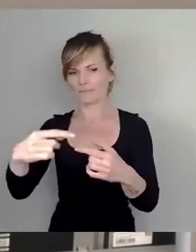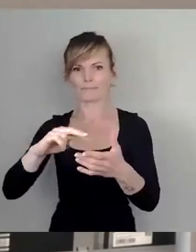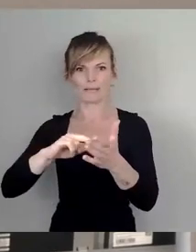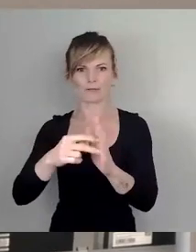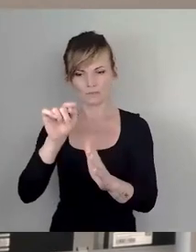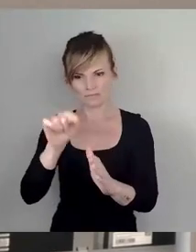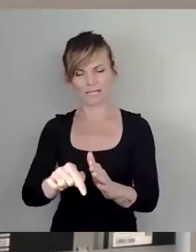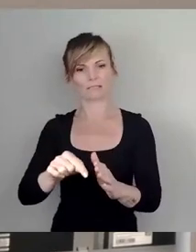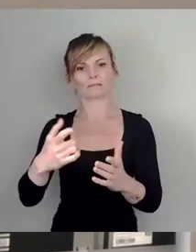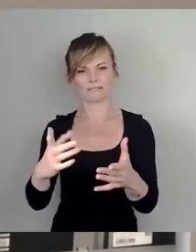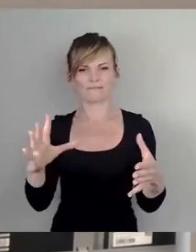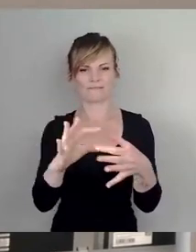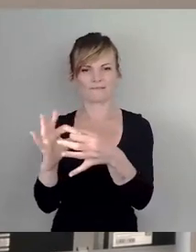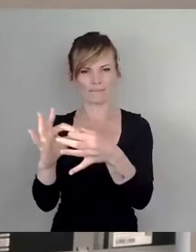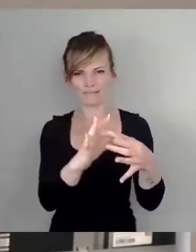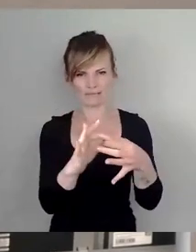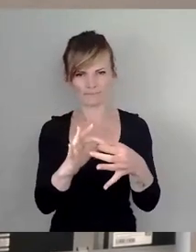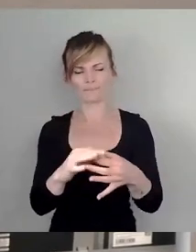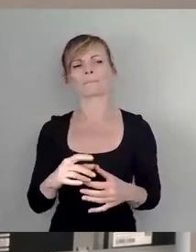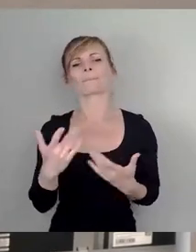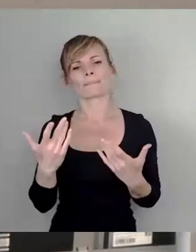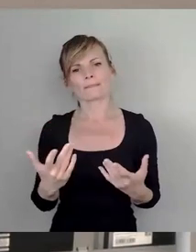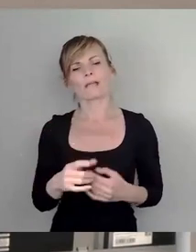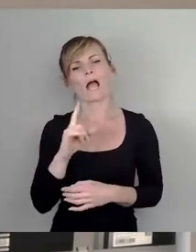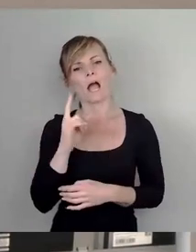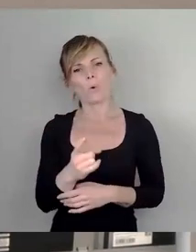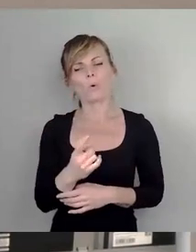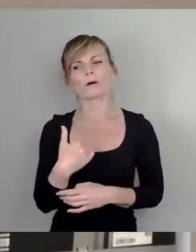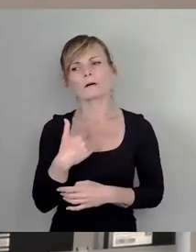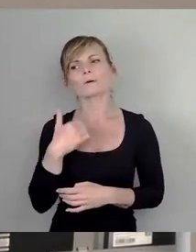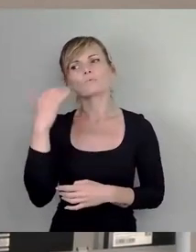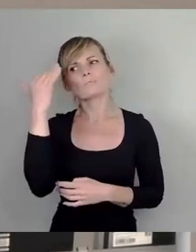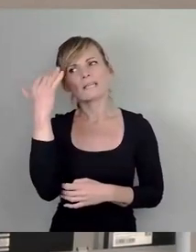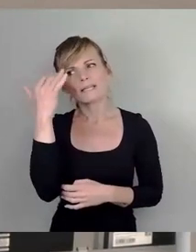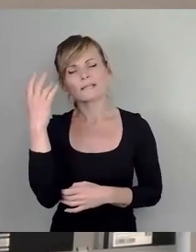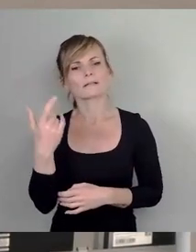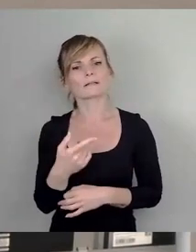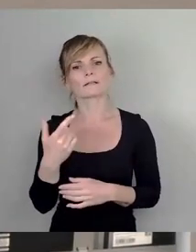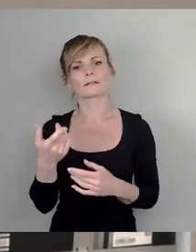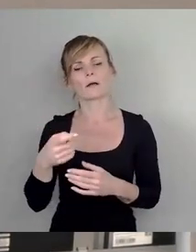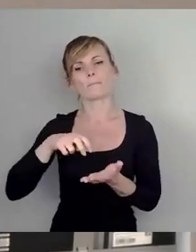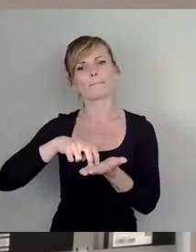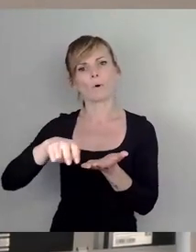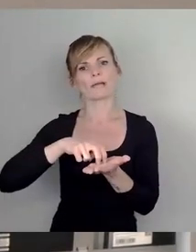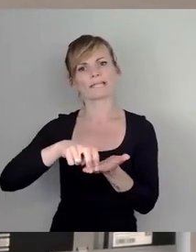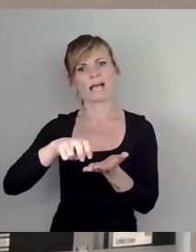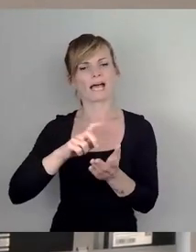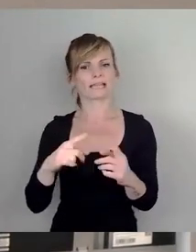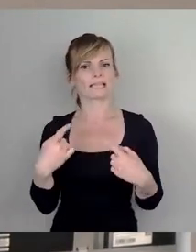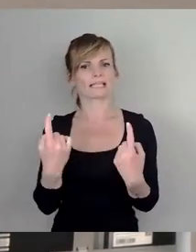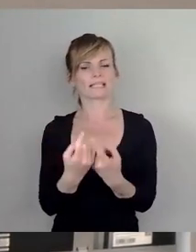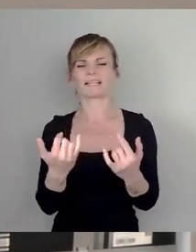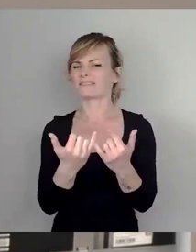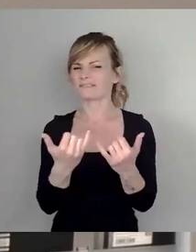adäquat verbindet. Es geht aber eben auch darum, sich zu überlegen, wie kann denn tatsächlich der Promenadenring auch darüber hinaus in Richtung Elbe